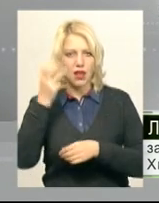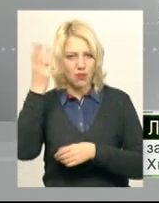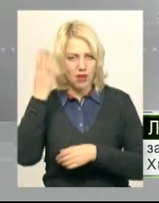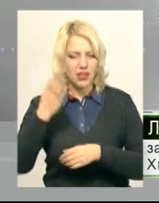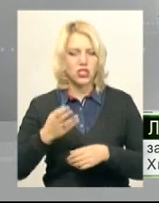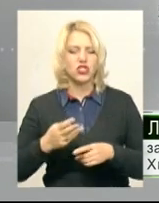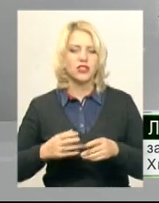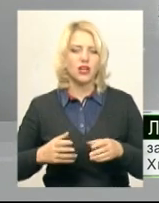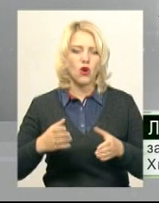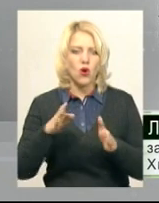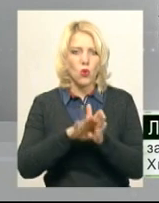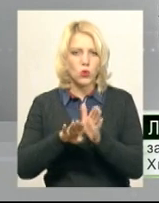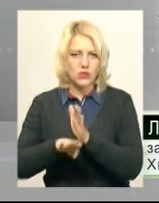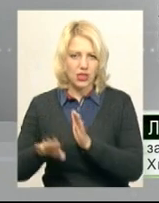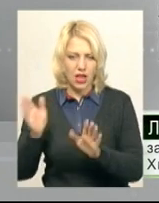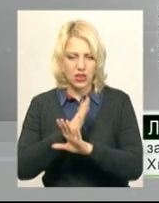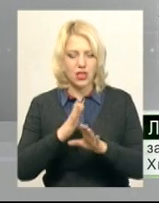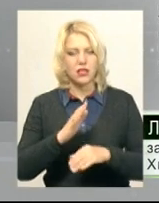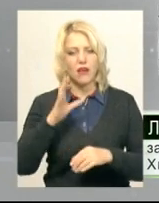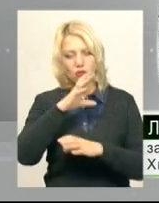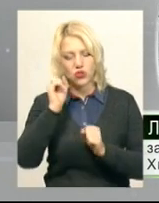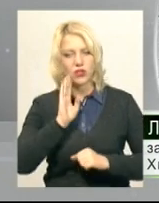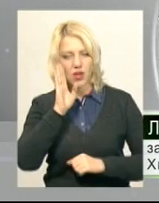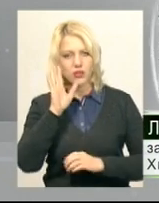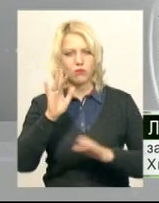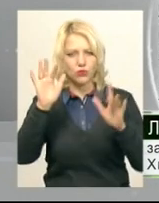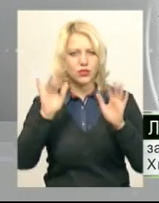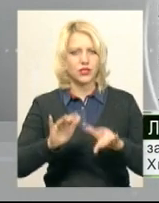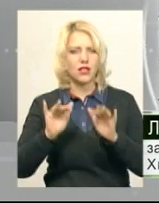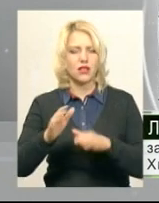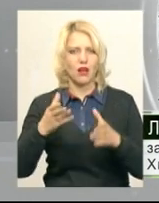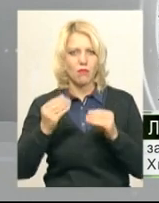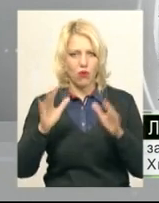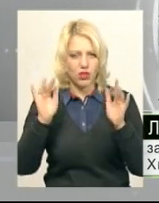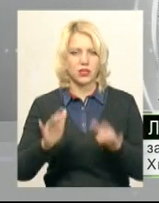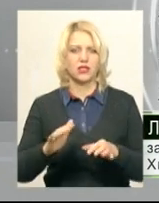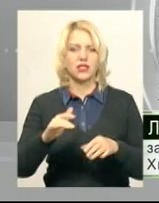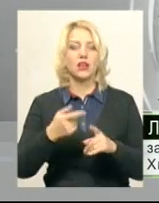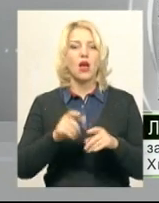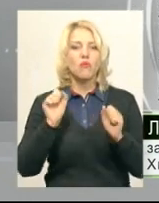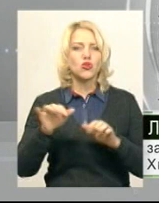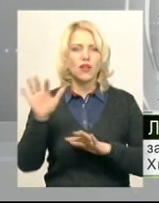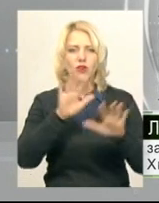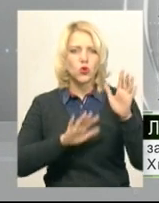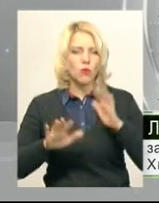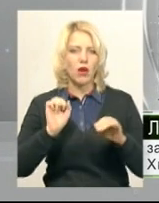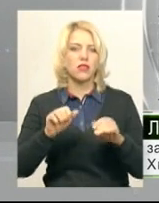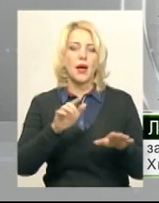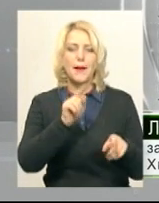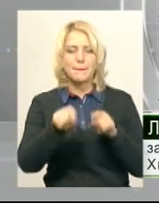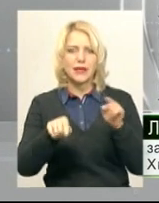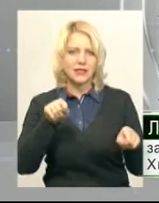Вночі та вранці очікуємо сніг та мокрий сніг, місцями сильні опади, можливий туман, місцями ожеледиться.